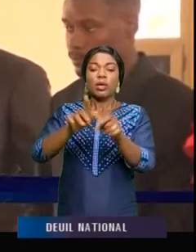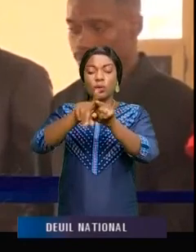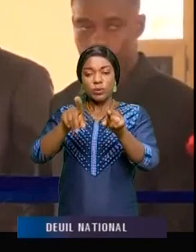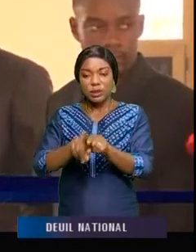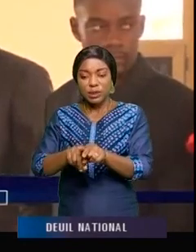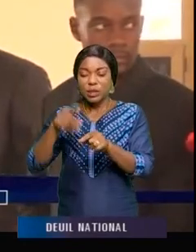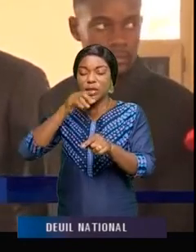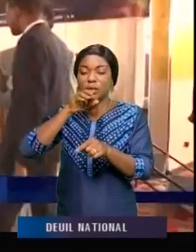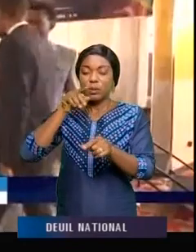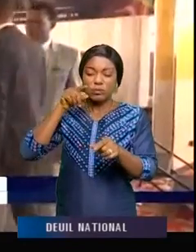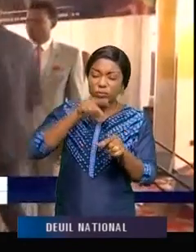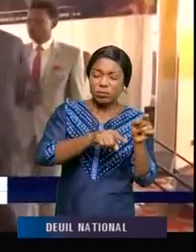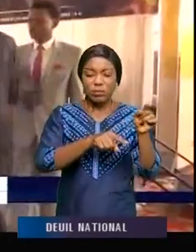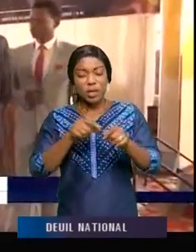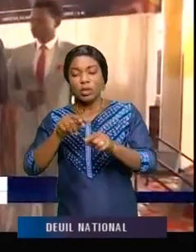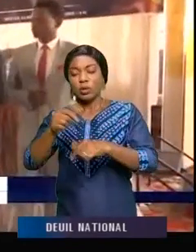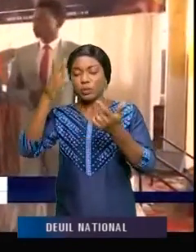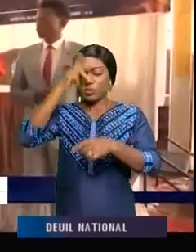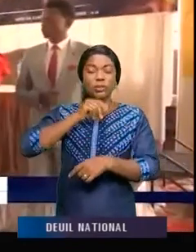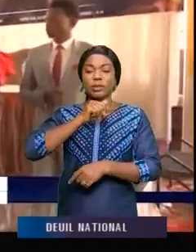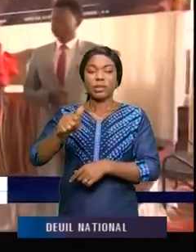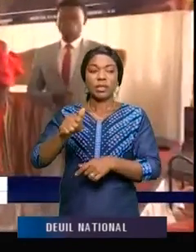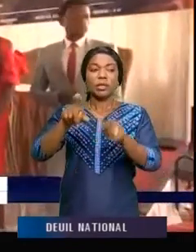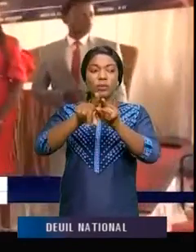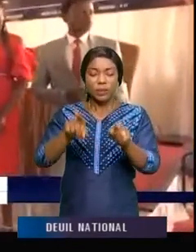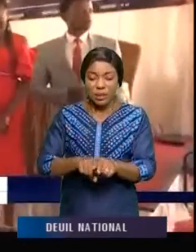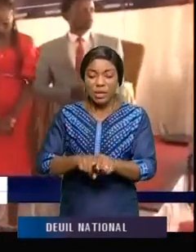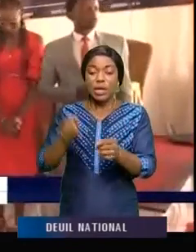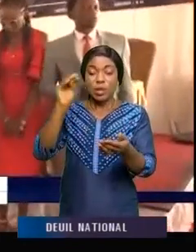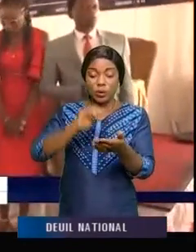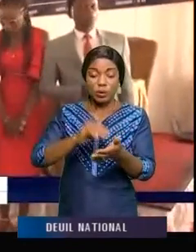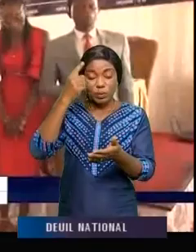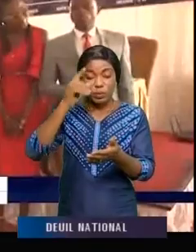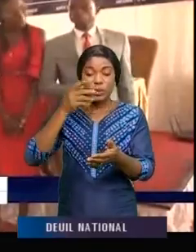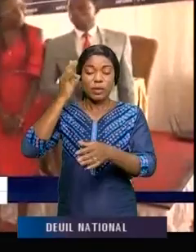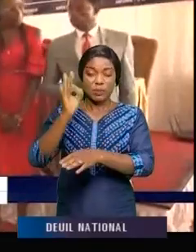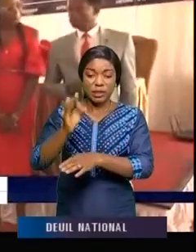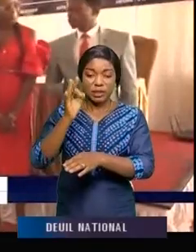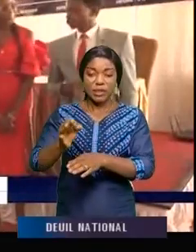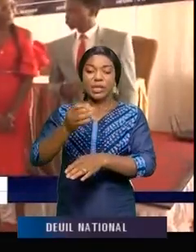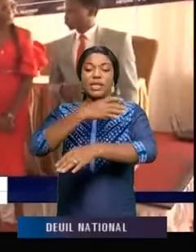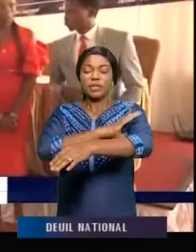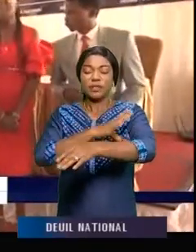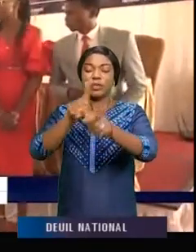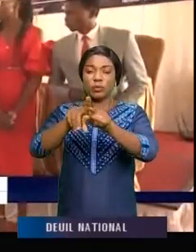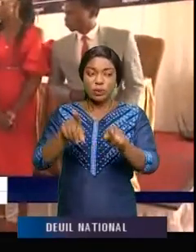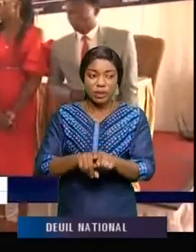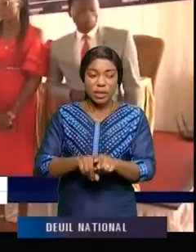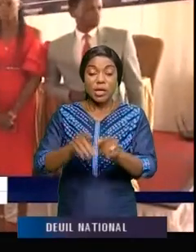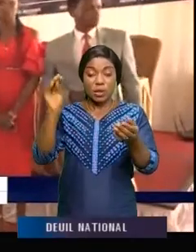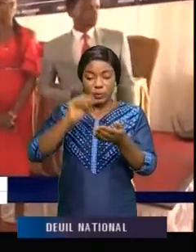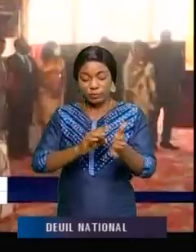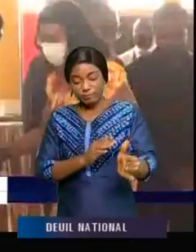être manipulée par les politiciens en mal dépositionnement et veut prêcher le civisme et la situer à Nt.